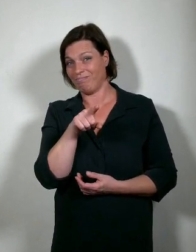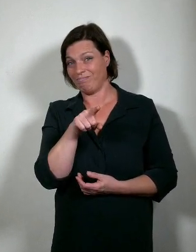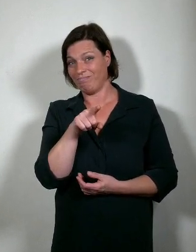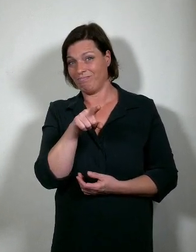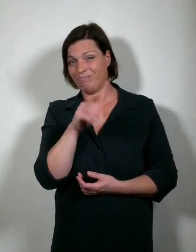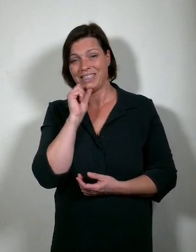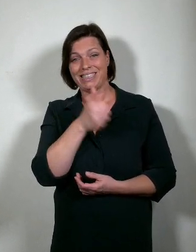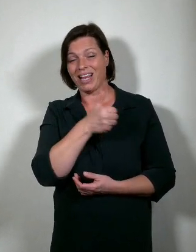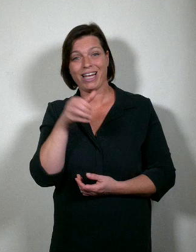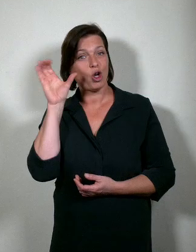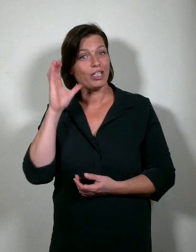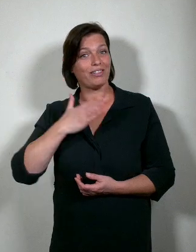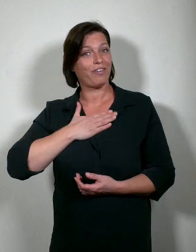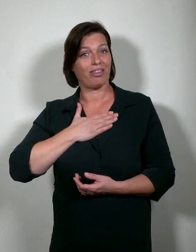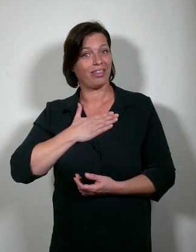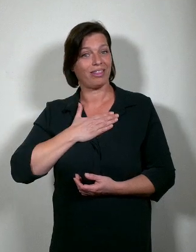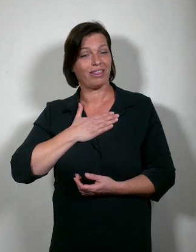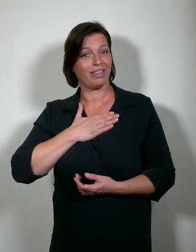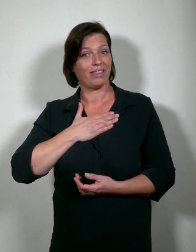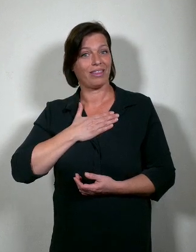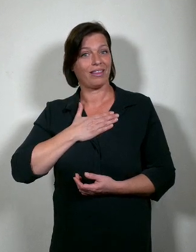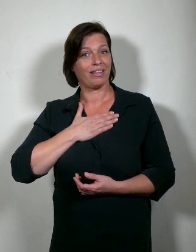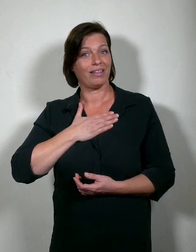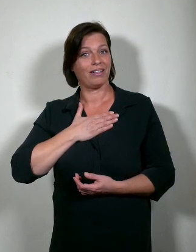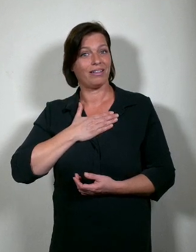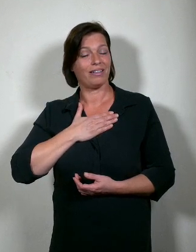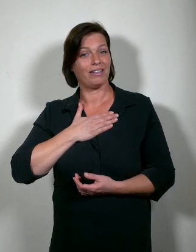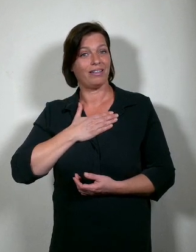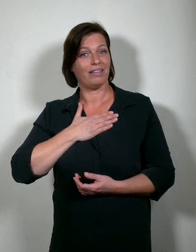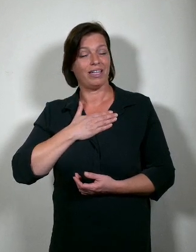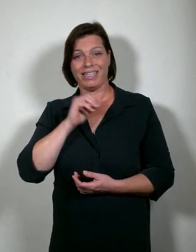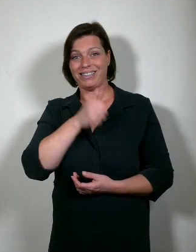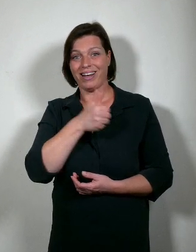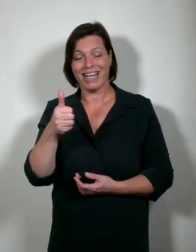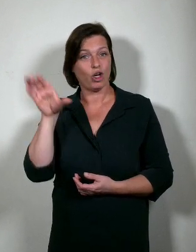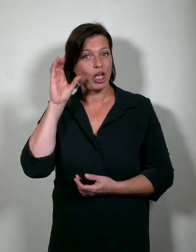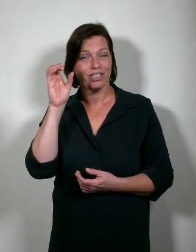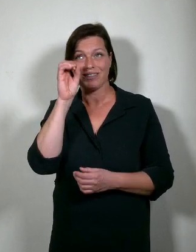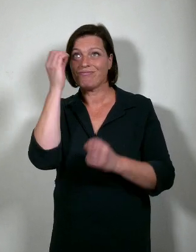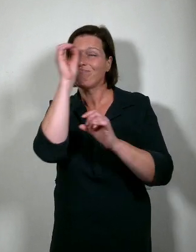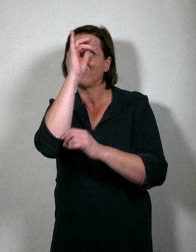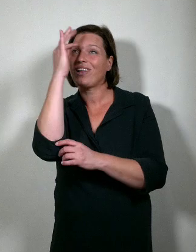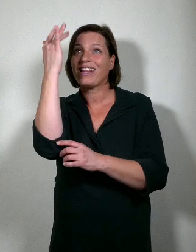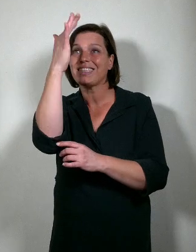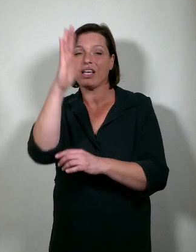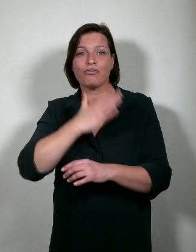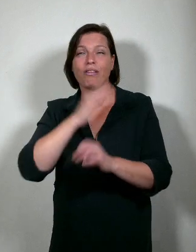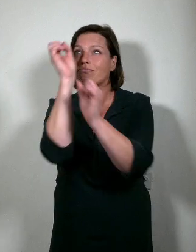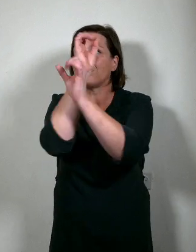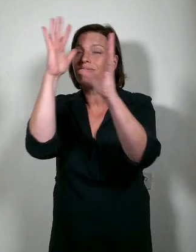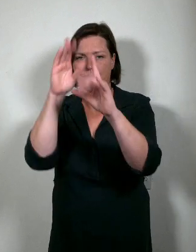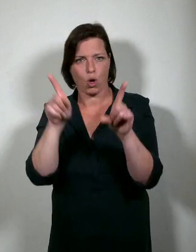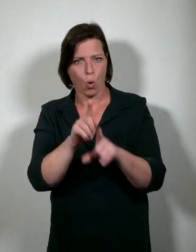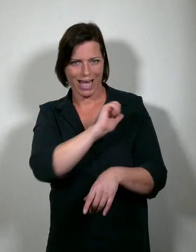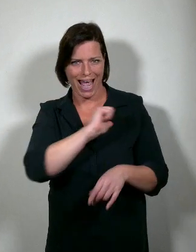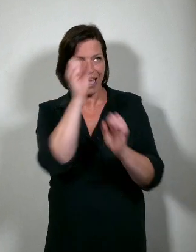naar mij te luisteren. Niet alleen naar mijn verbeelding te luisteren. Maar ook naar uw verbeelding